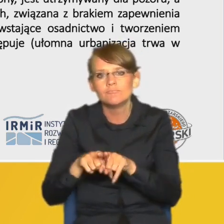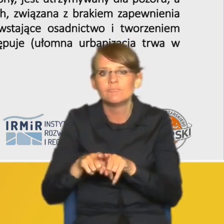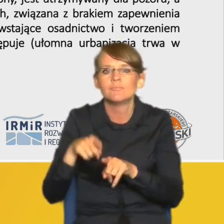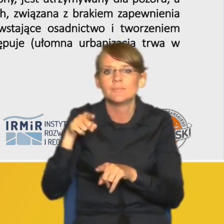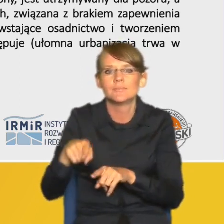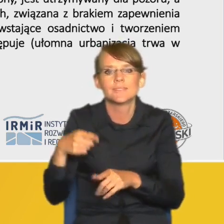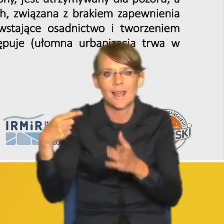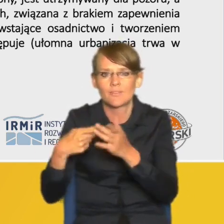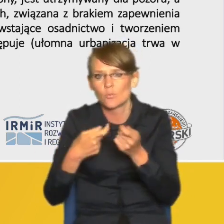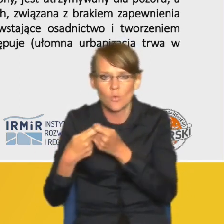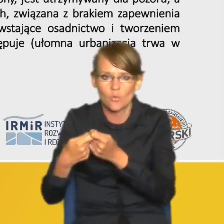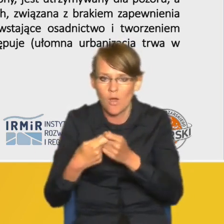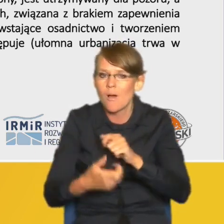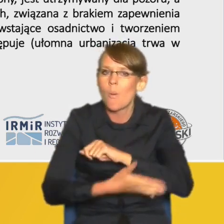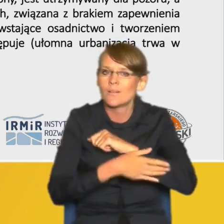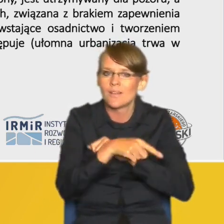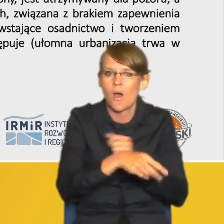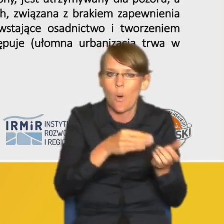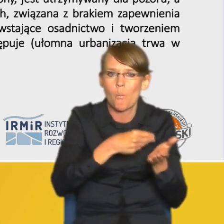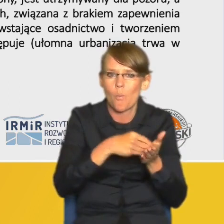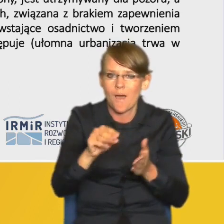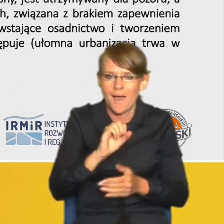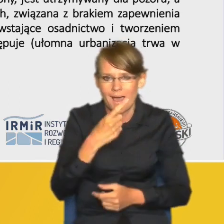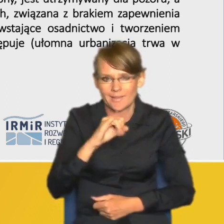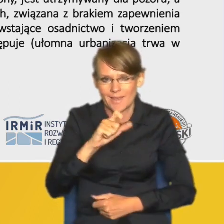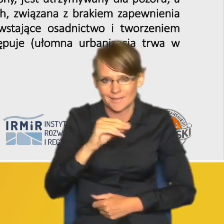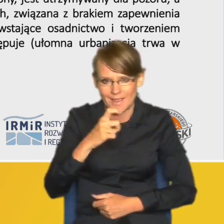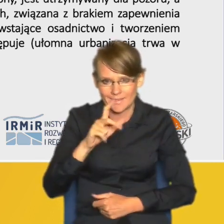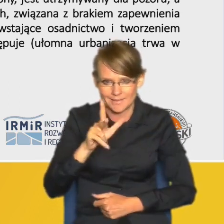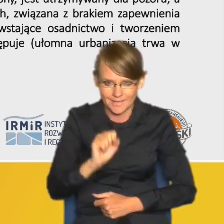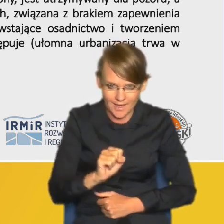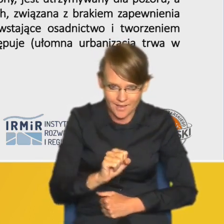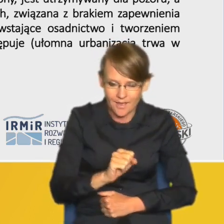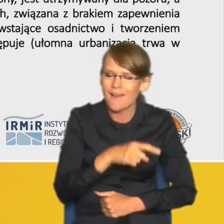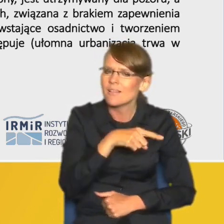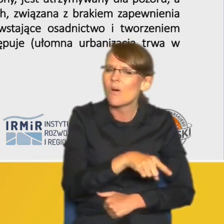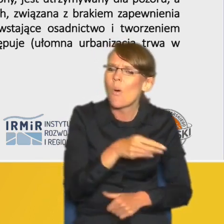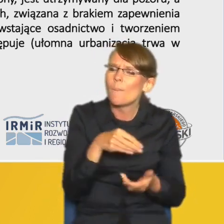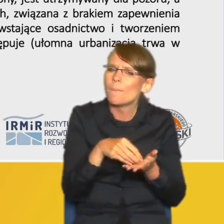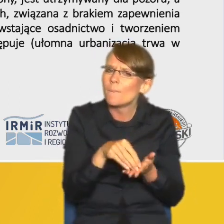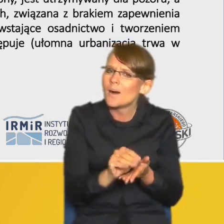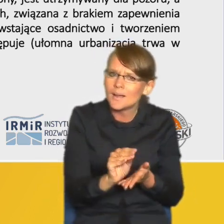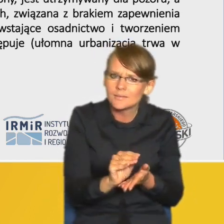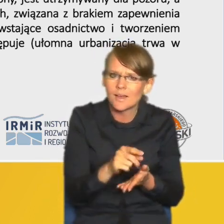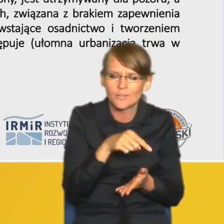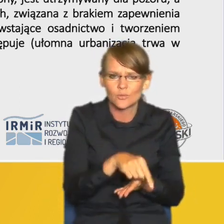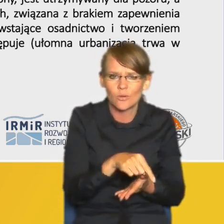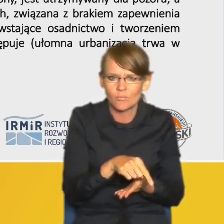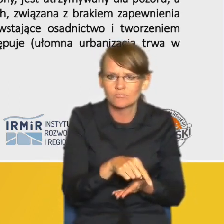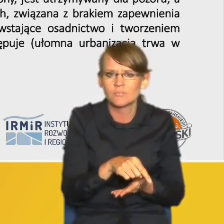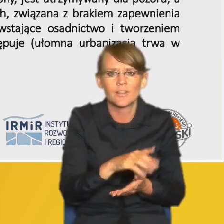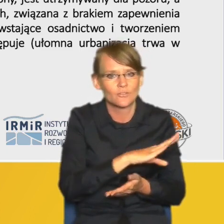adiacencka ta opłata adiacencka dodajmy jest opłatą która we wszystkich tych